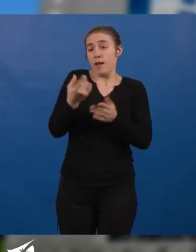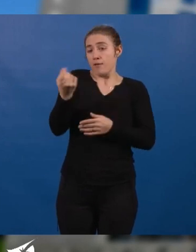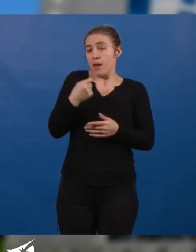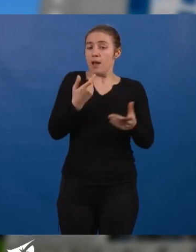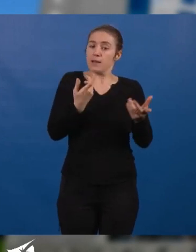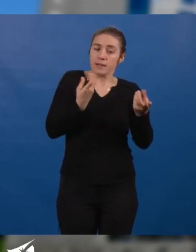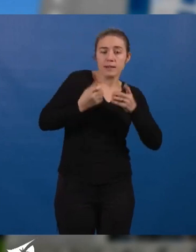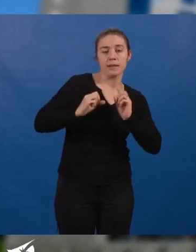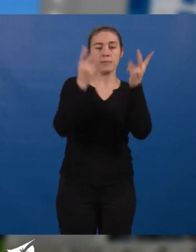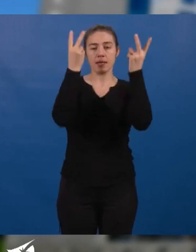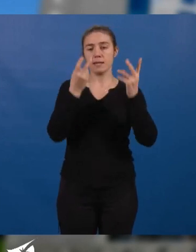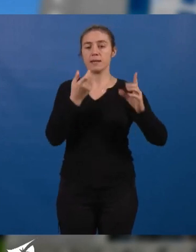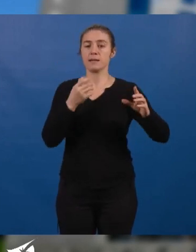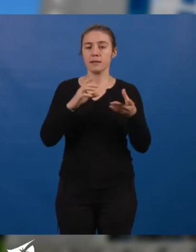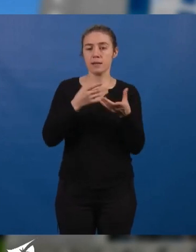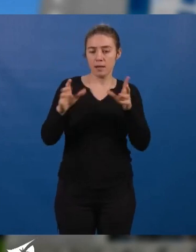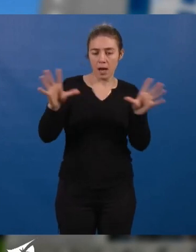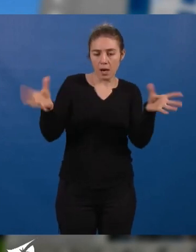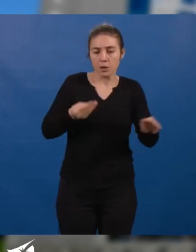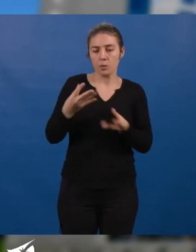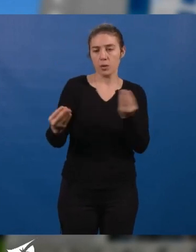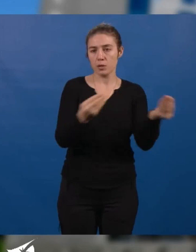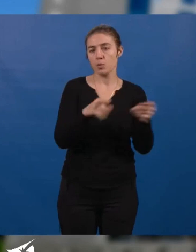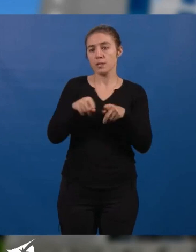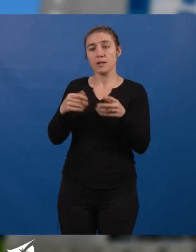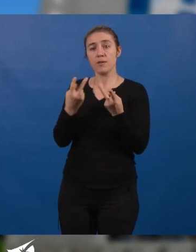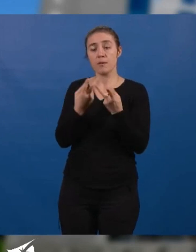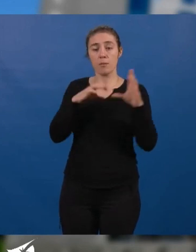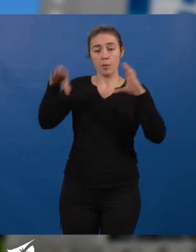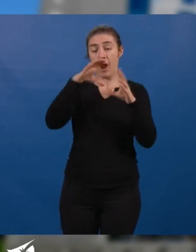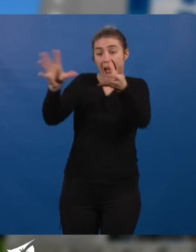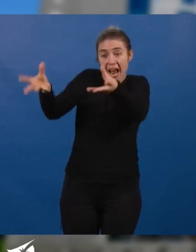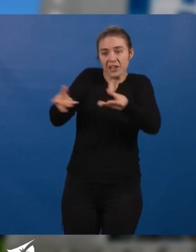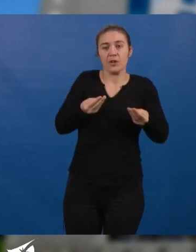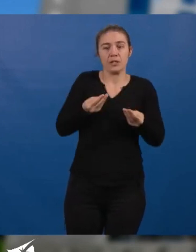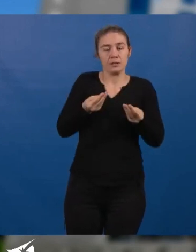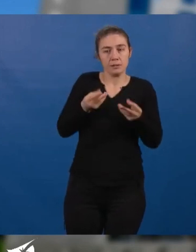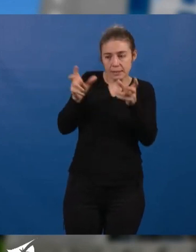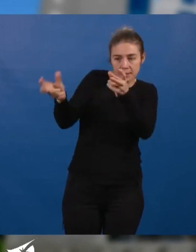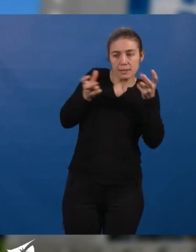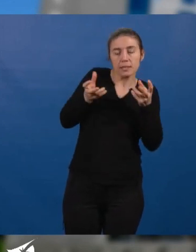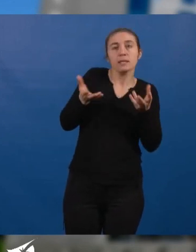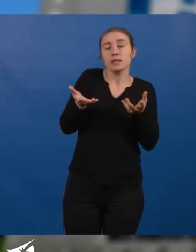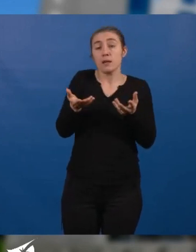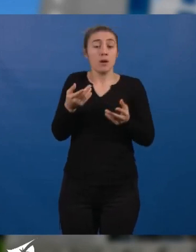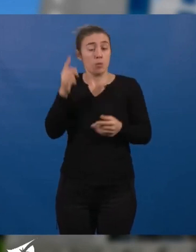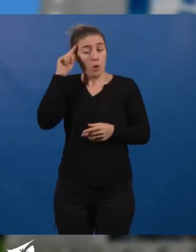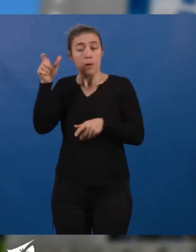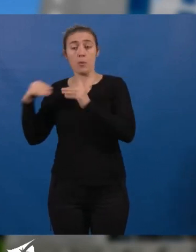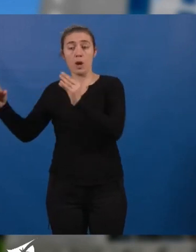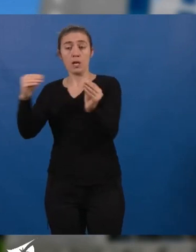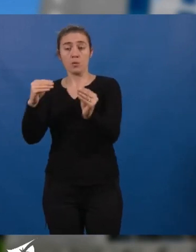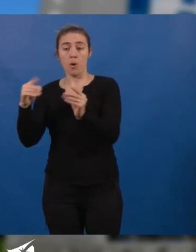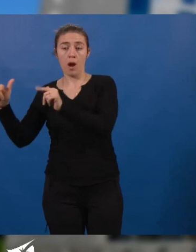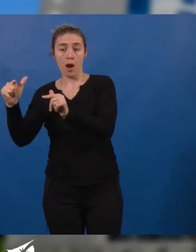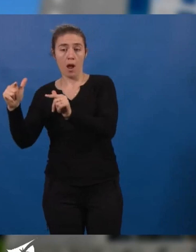économique, à l'attractivité de notre métropole, qui à travers ses politiques publiques suscite la confiance des populations déjà